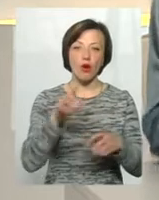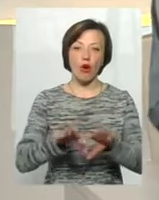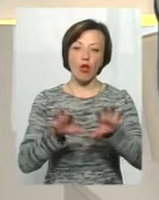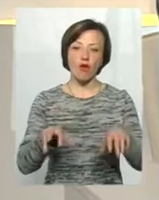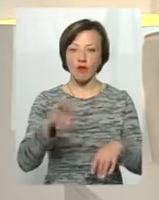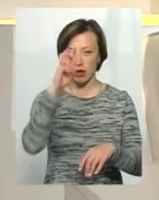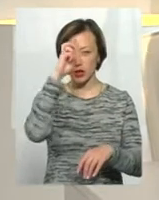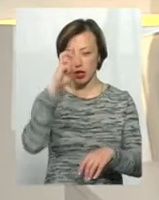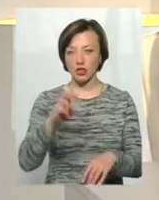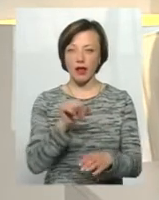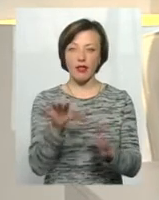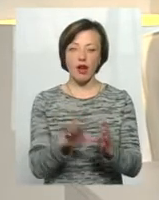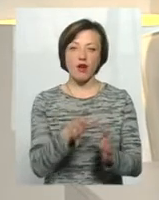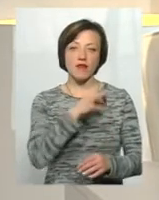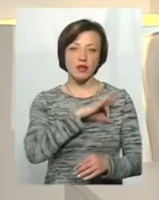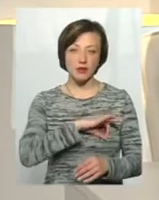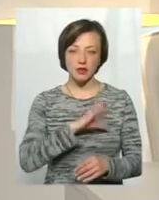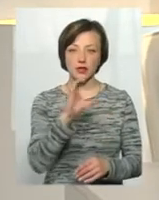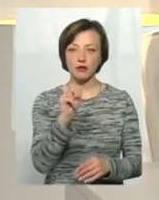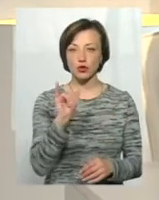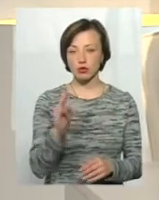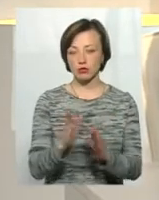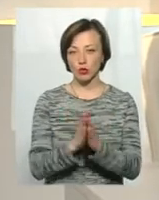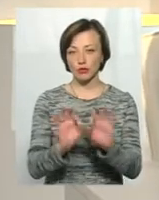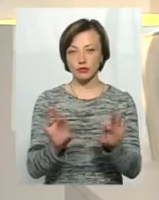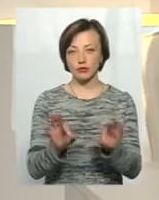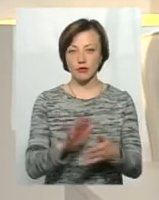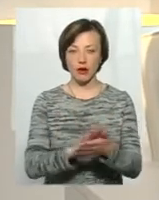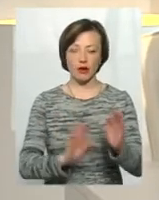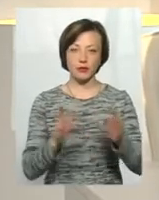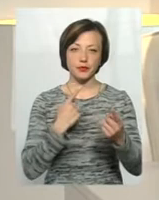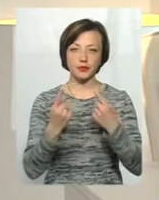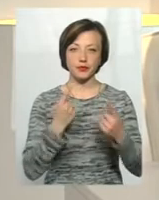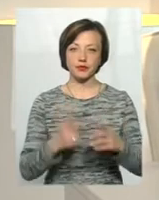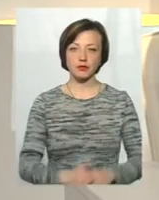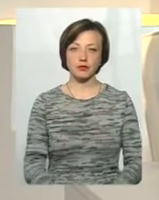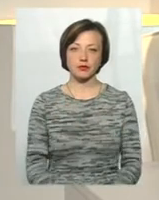Держенергоефективності Сергій Савчук. Прошу, будь ласка, коментарий, далі поговоримо.